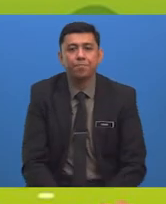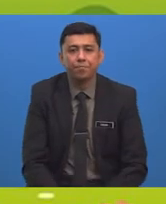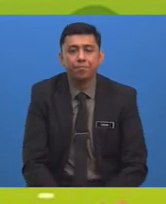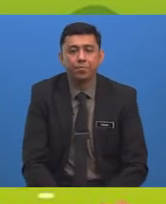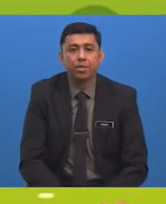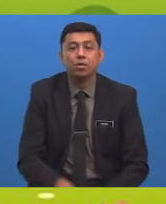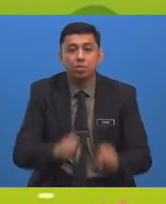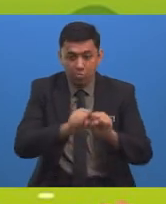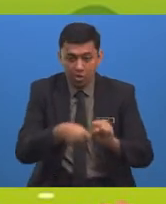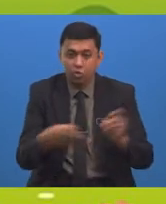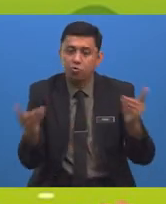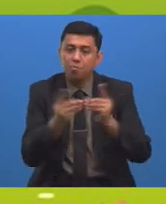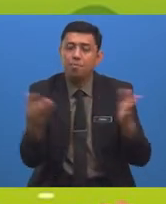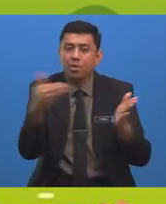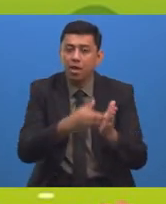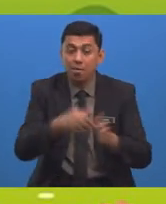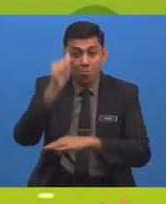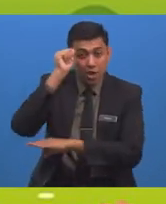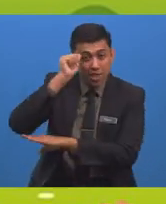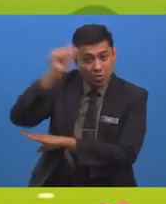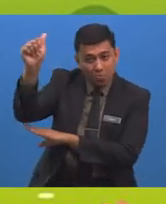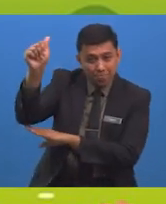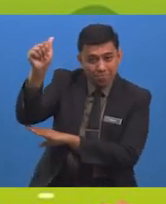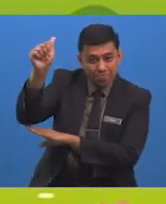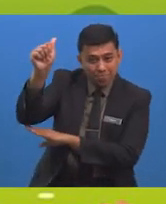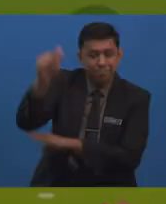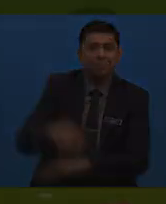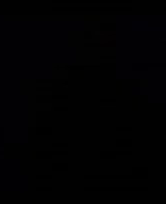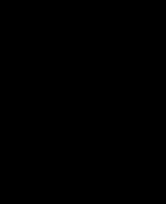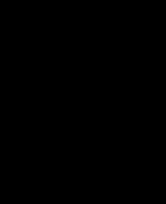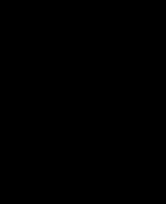Semoga Kita berjumpa Lagi Assalamualaikum